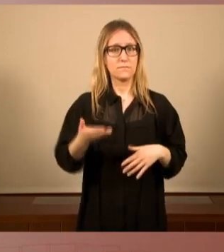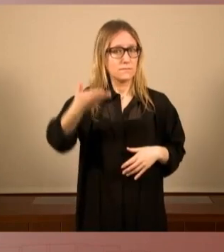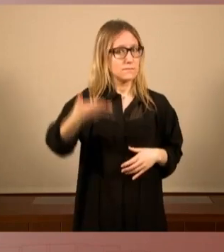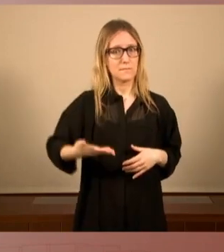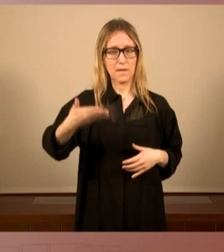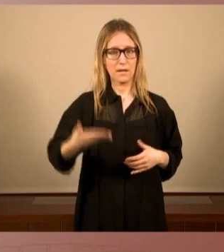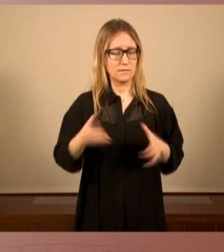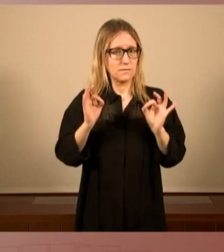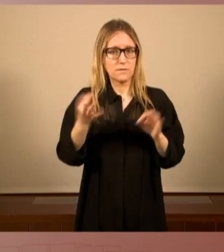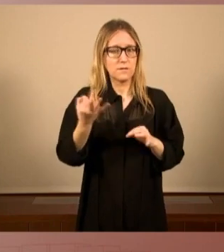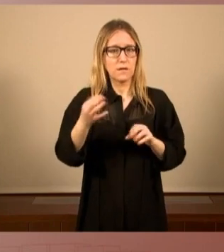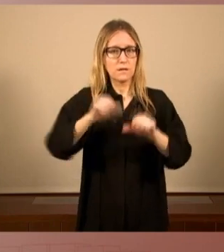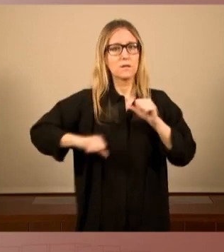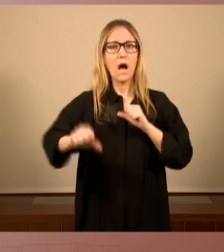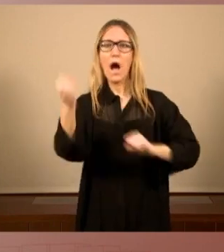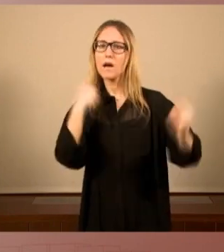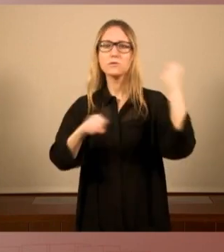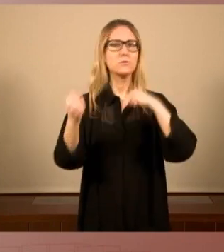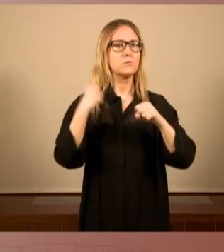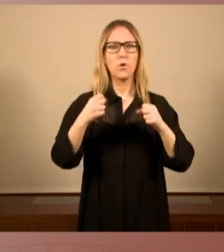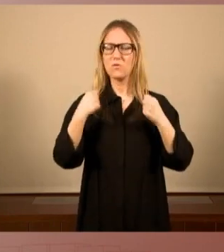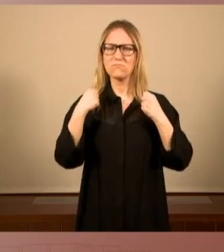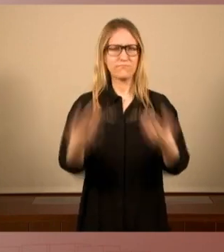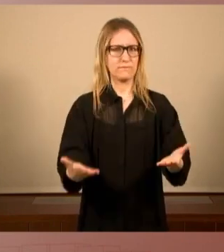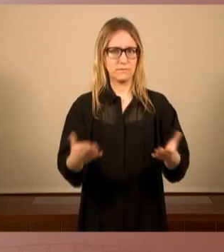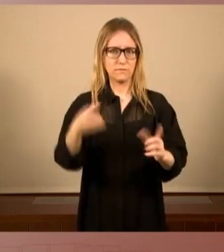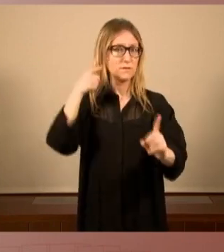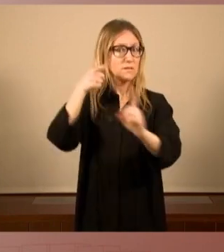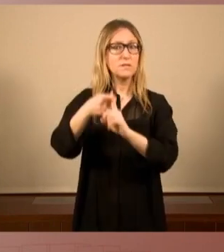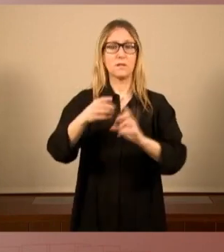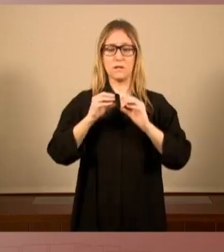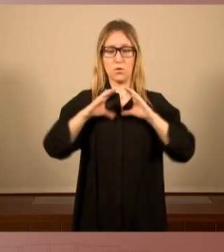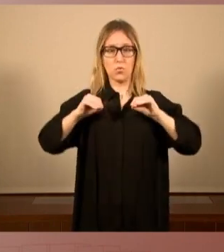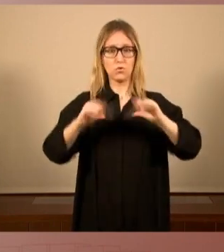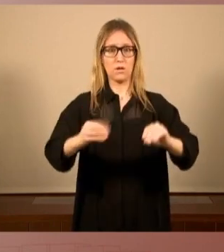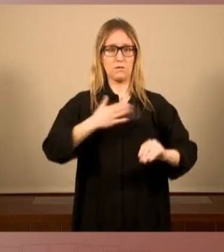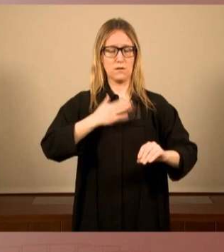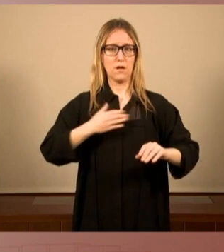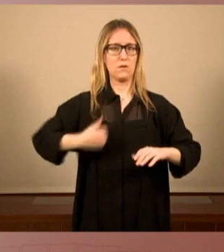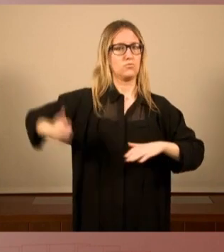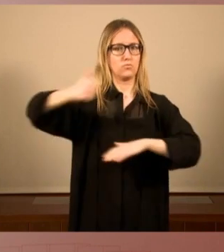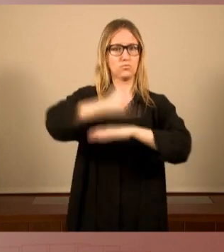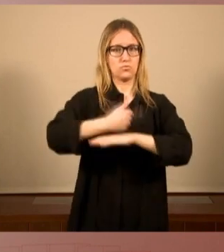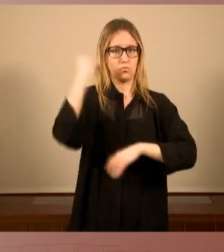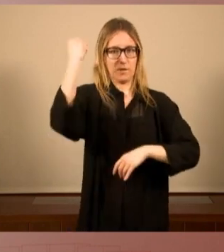immediata i una acció immediata en la que cal exercir la sobirania i per això nosaltres